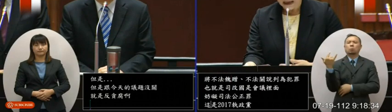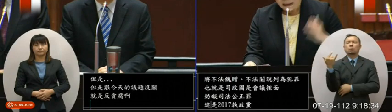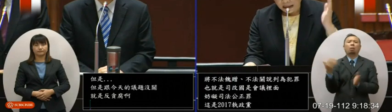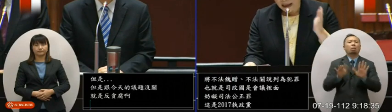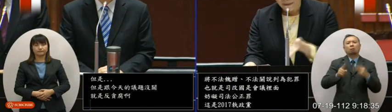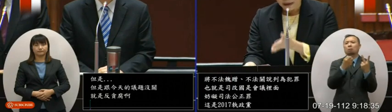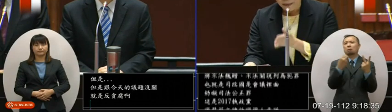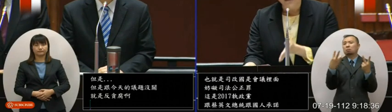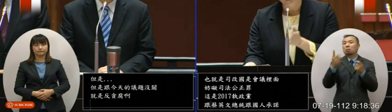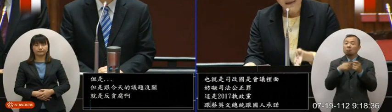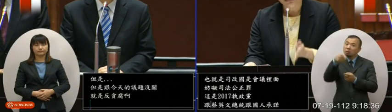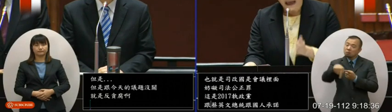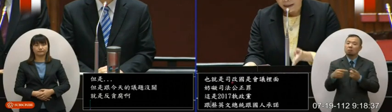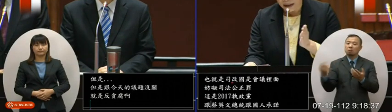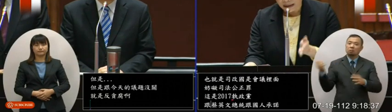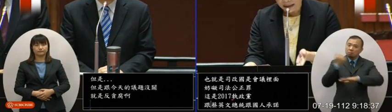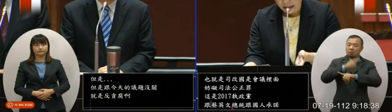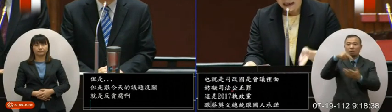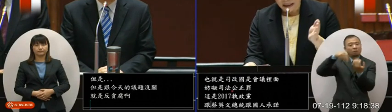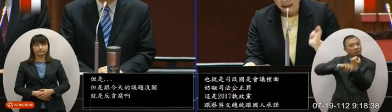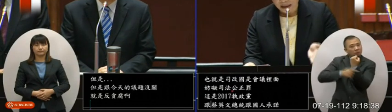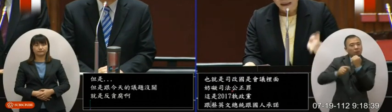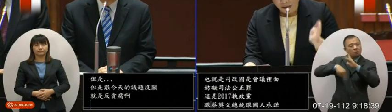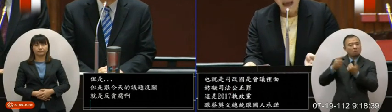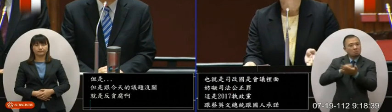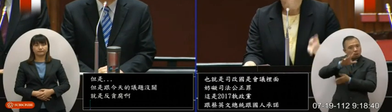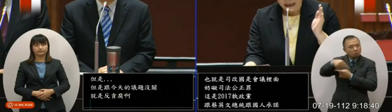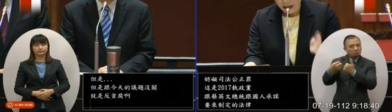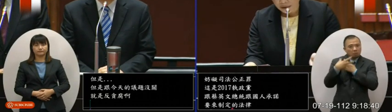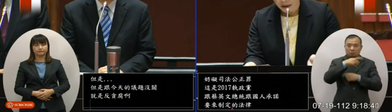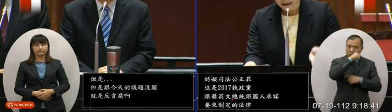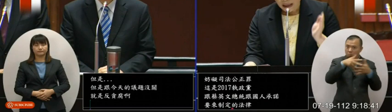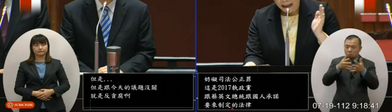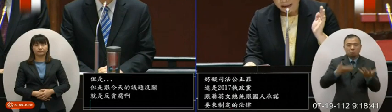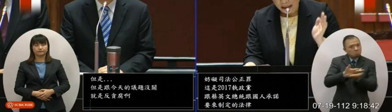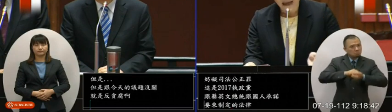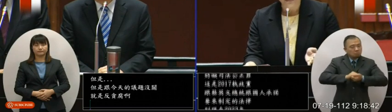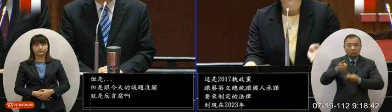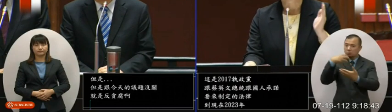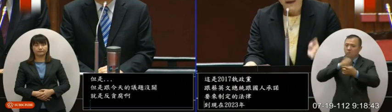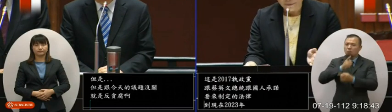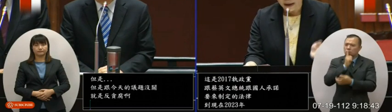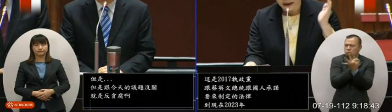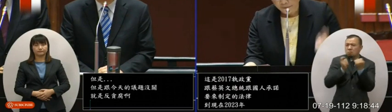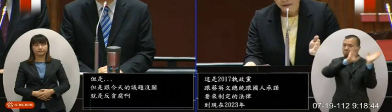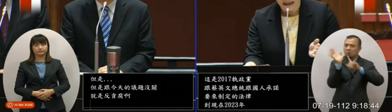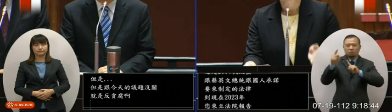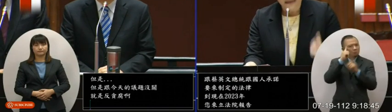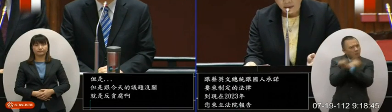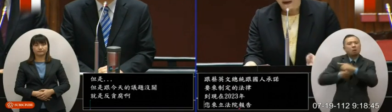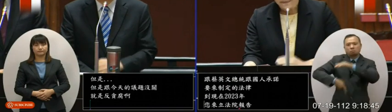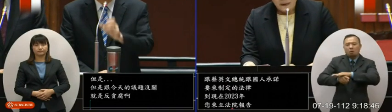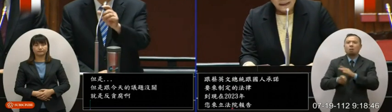23年您来立法院报告要签署台美贸易协定协定里面同样也要求要把这些样态规范为